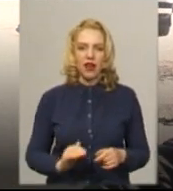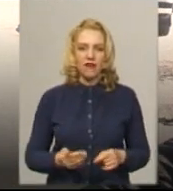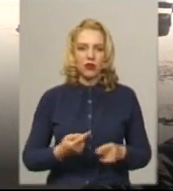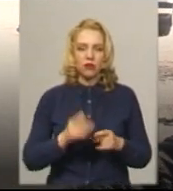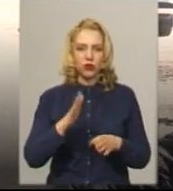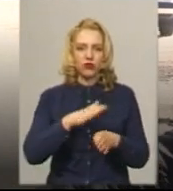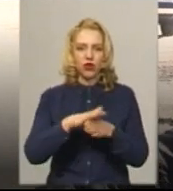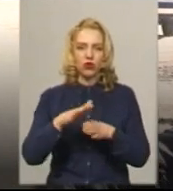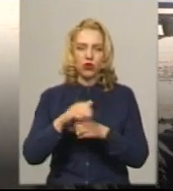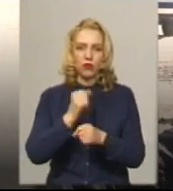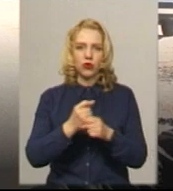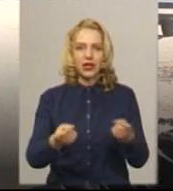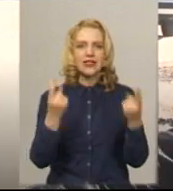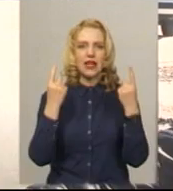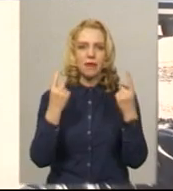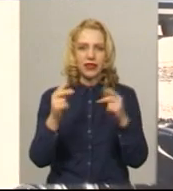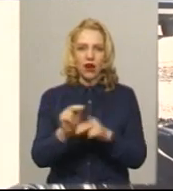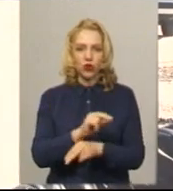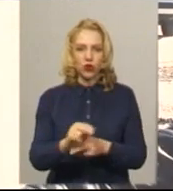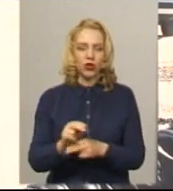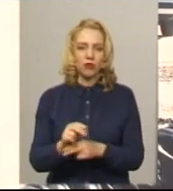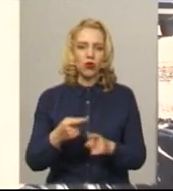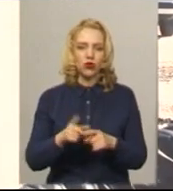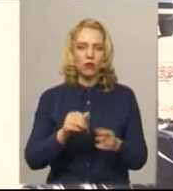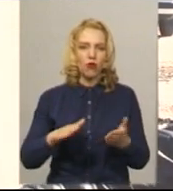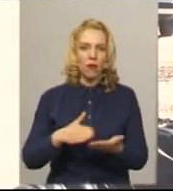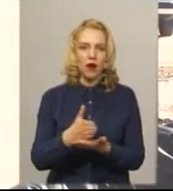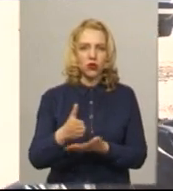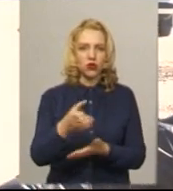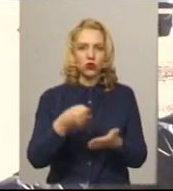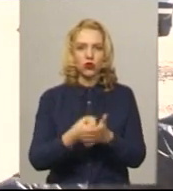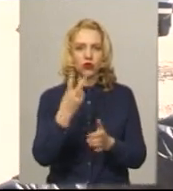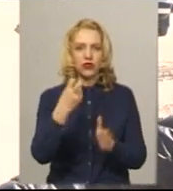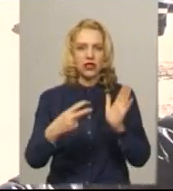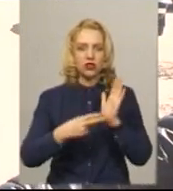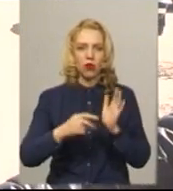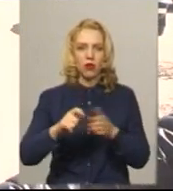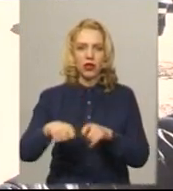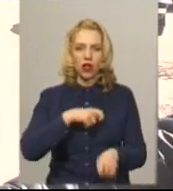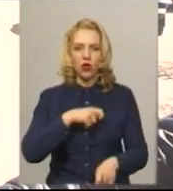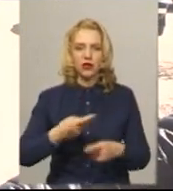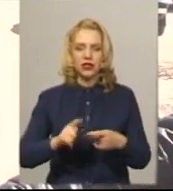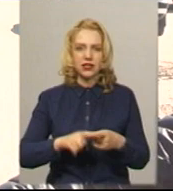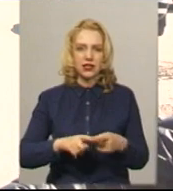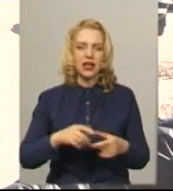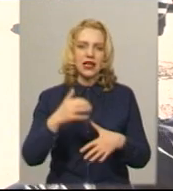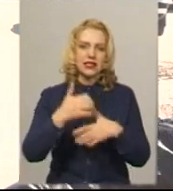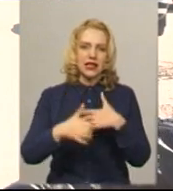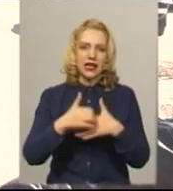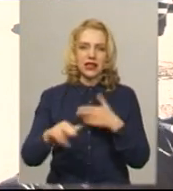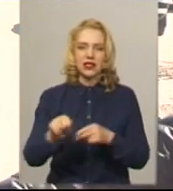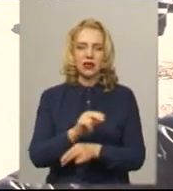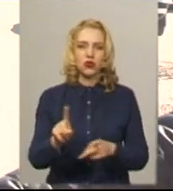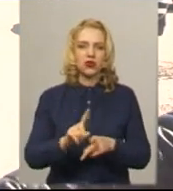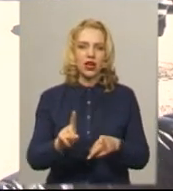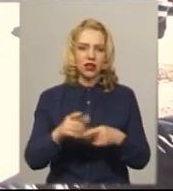виконується з роботи з капітального ремонту. Далі по маршруту до 207 кілометра це ділянки поточного середнього ремонту, це ті ділянки, на